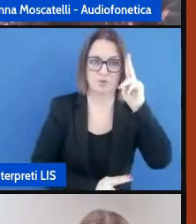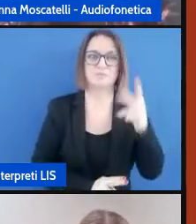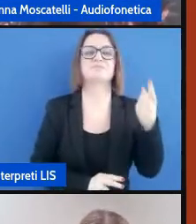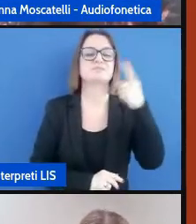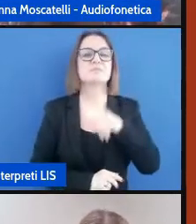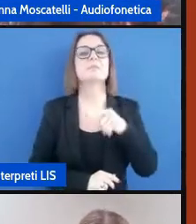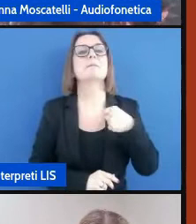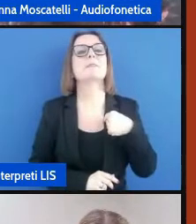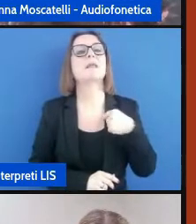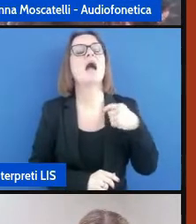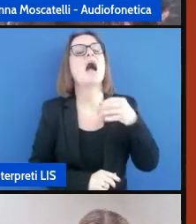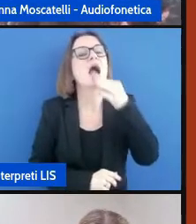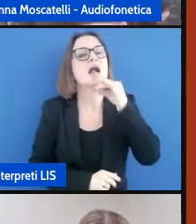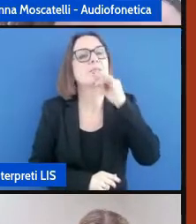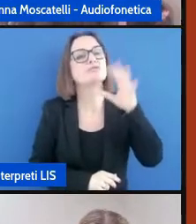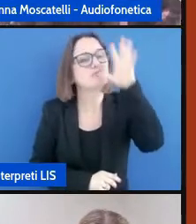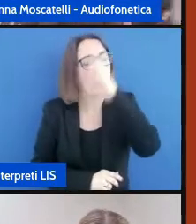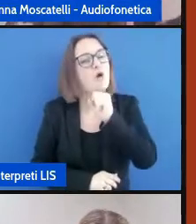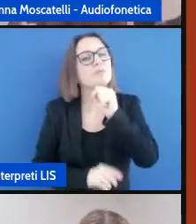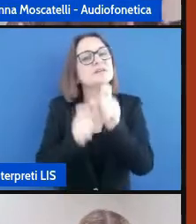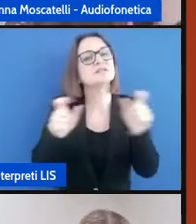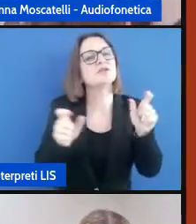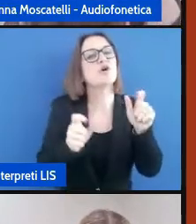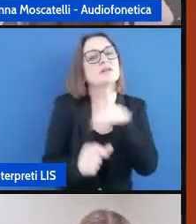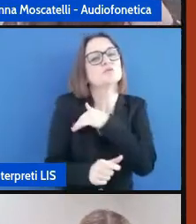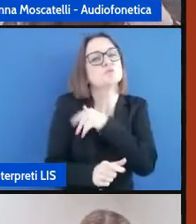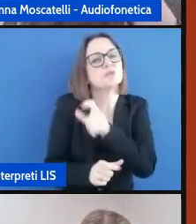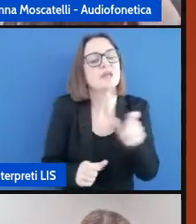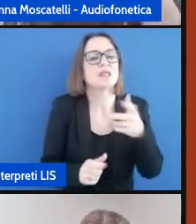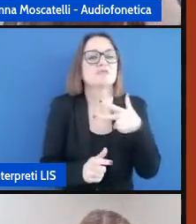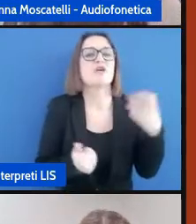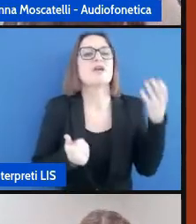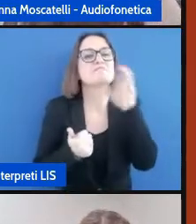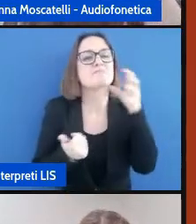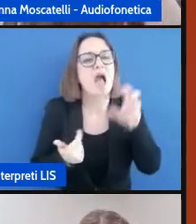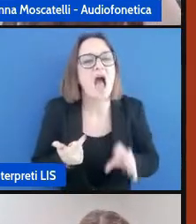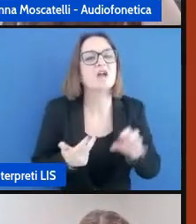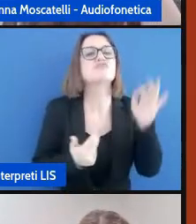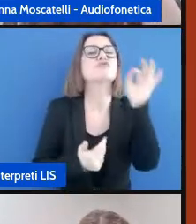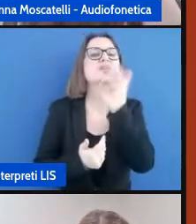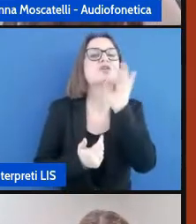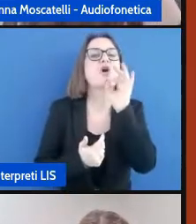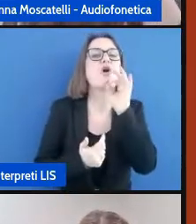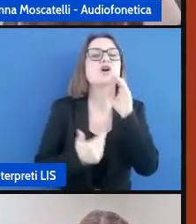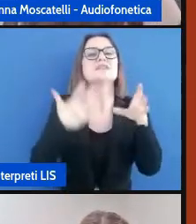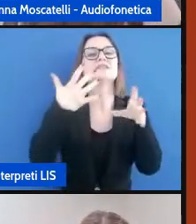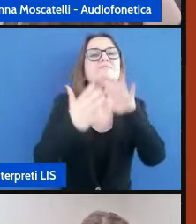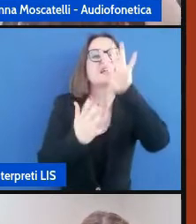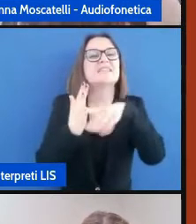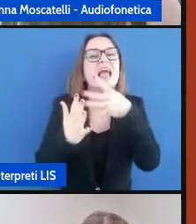comprensione dell'alunno integrandoli appunto con delle immagini o delle informazioni schematizzate